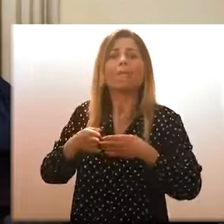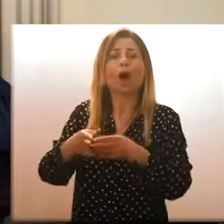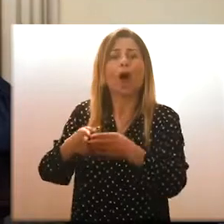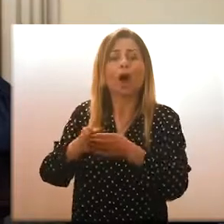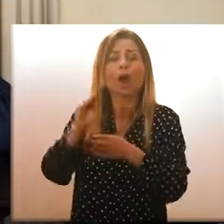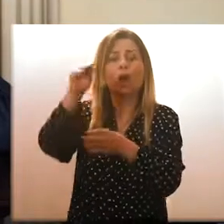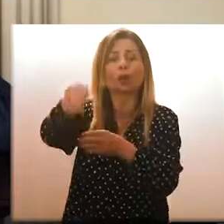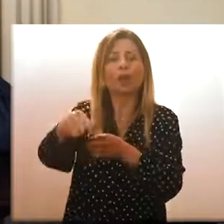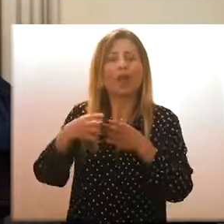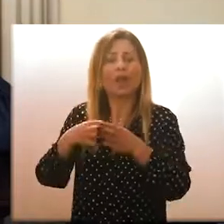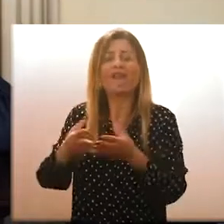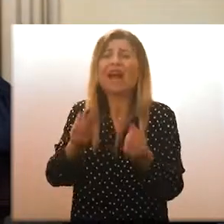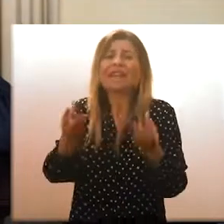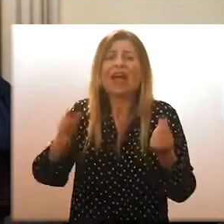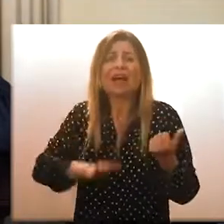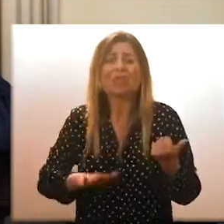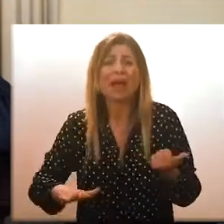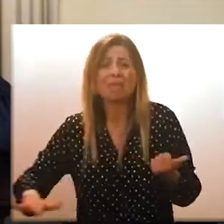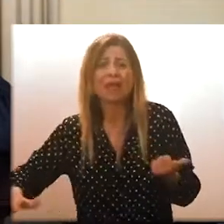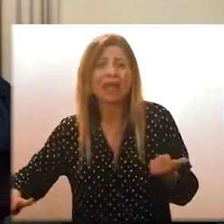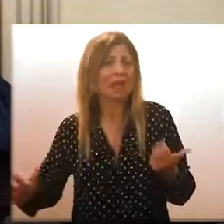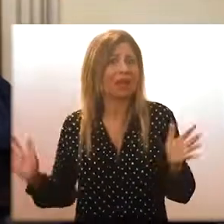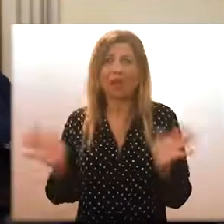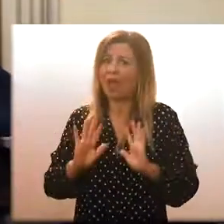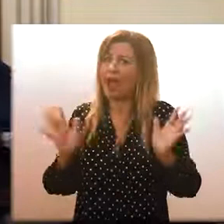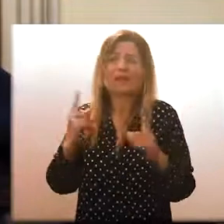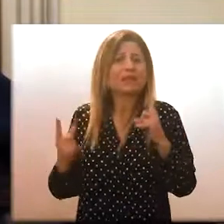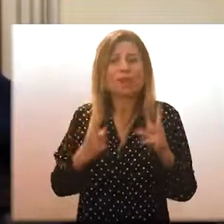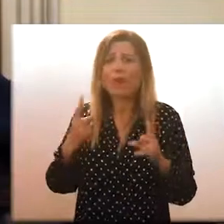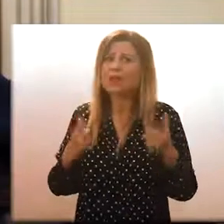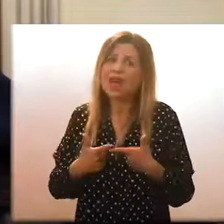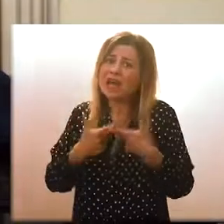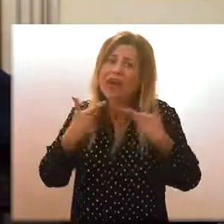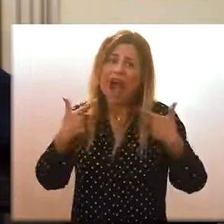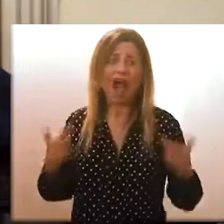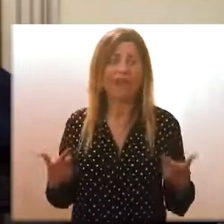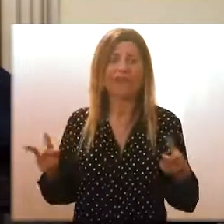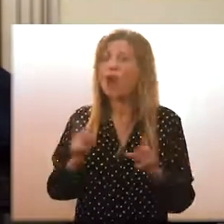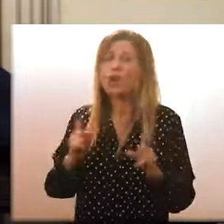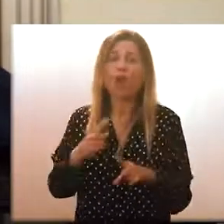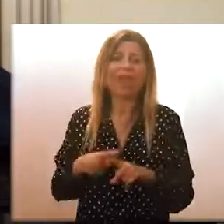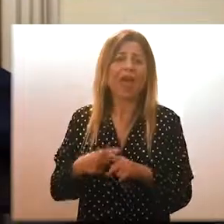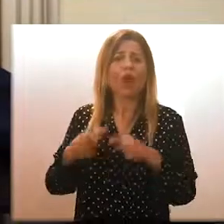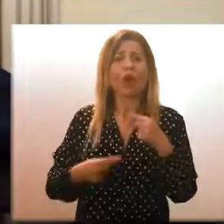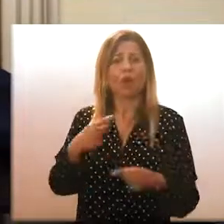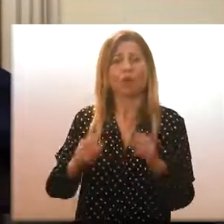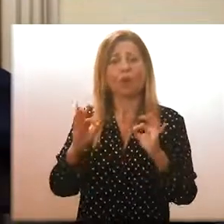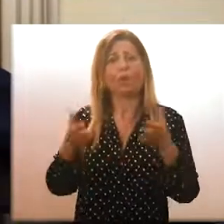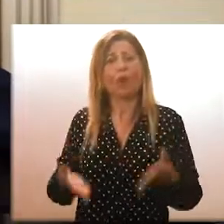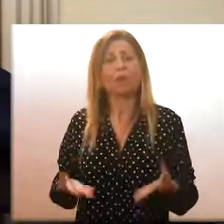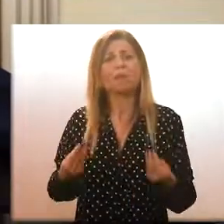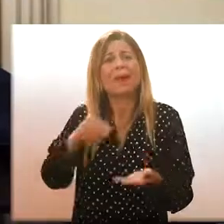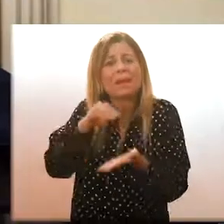tantissimi anche bambini e quindi è del tutto evidente che non si può continuare in questo modo perché la